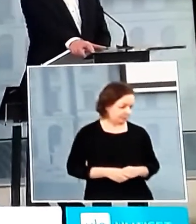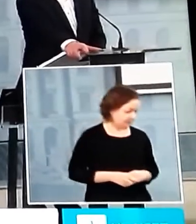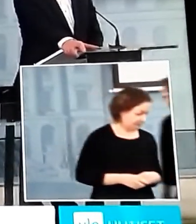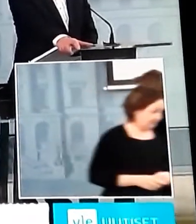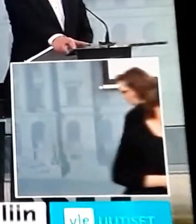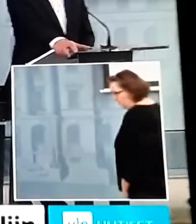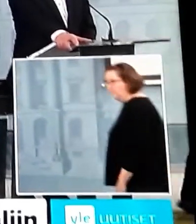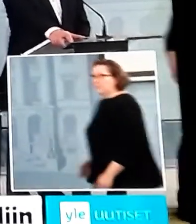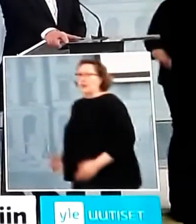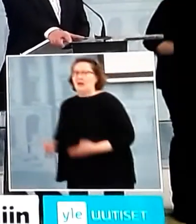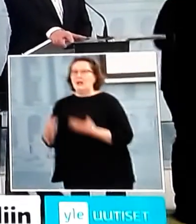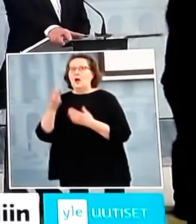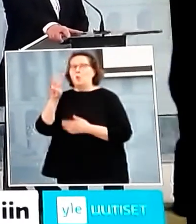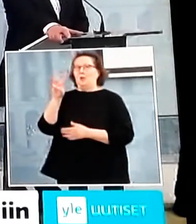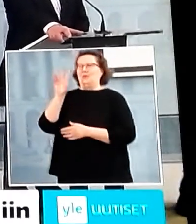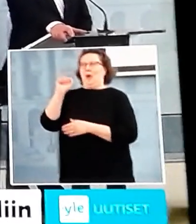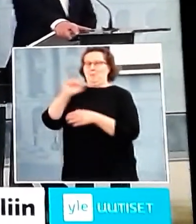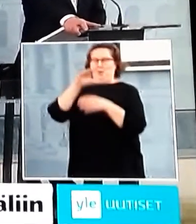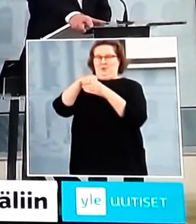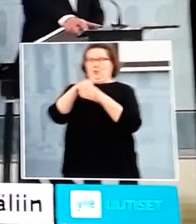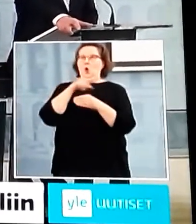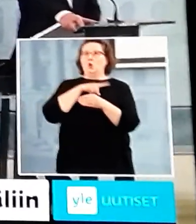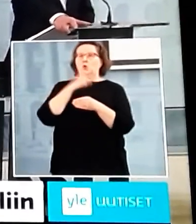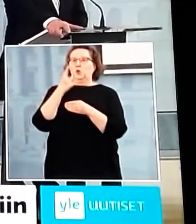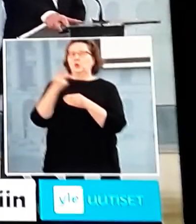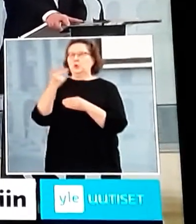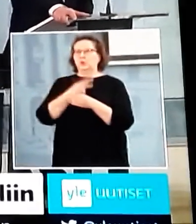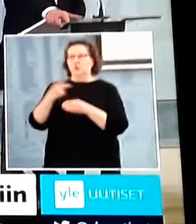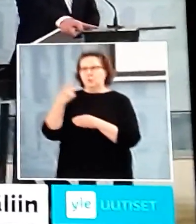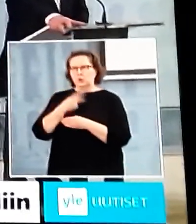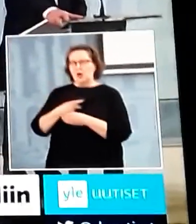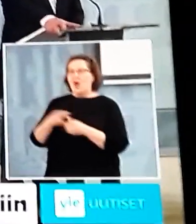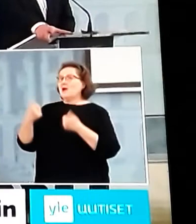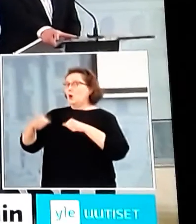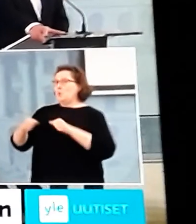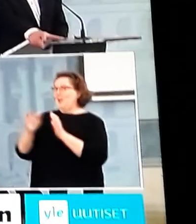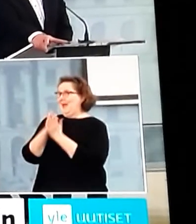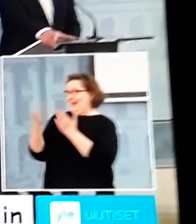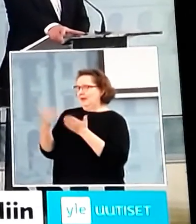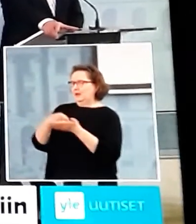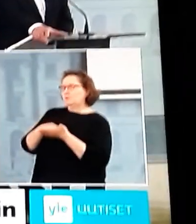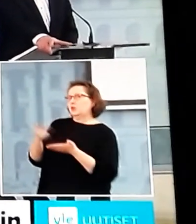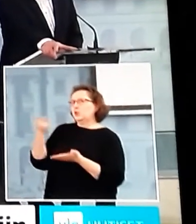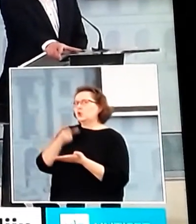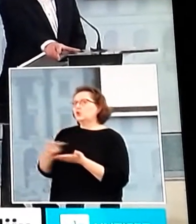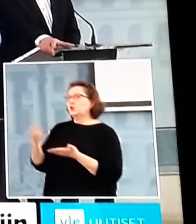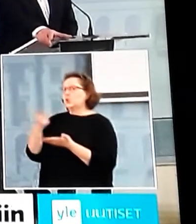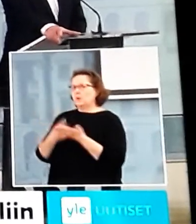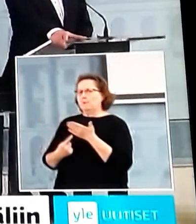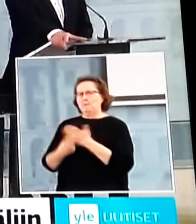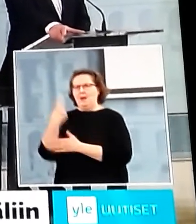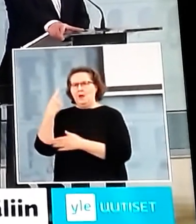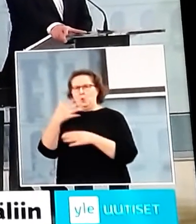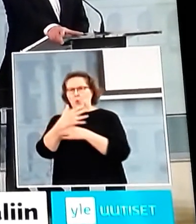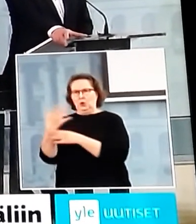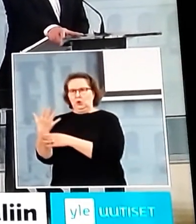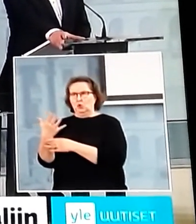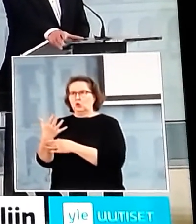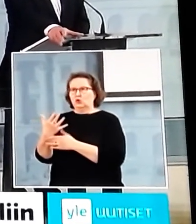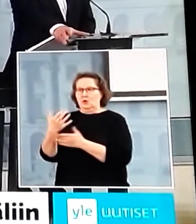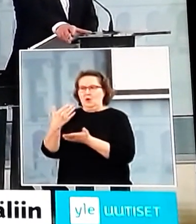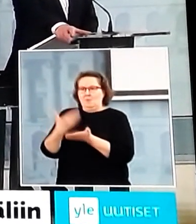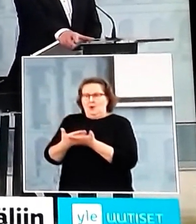kysymys. Olemme jälleen ottaneet sieltä myös kysymyksiä. Soili Semkinä kauppalehdestä kysyy, miten hallitus turvaa maksuvaikeuksiin ajautuvien yritysten